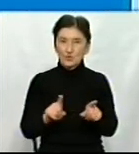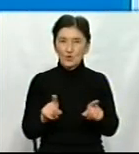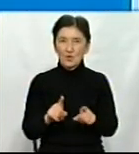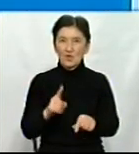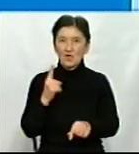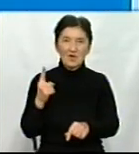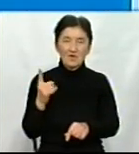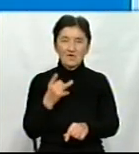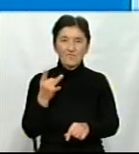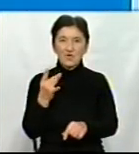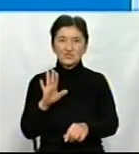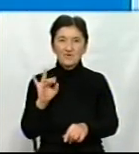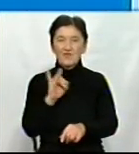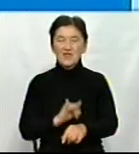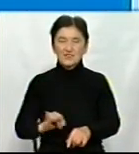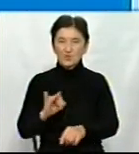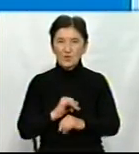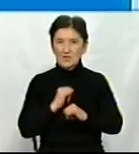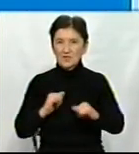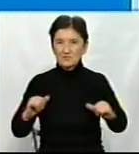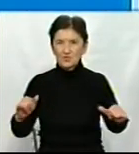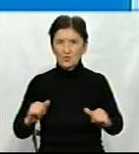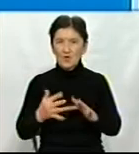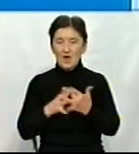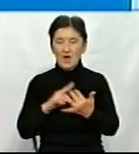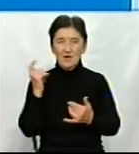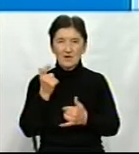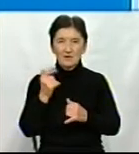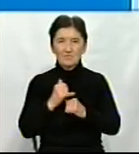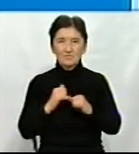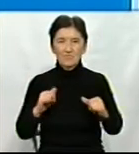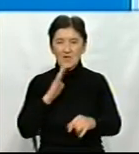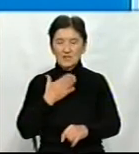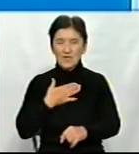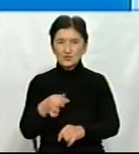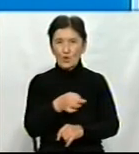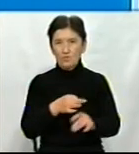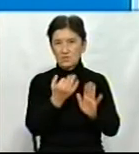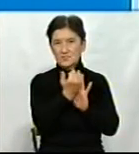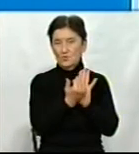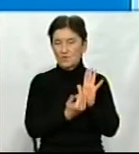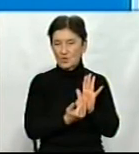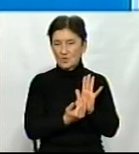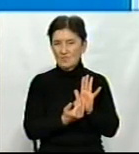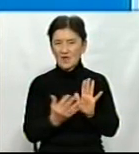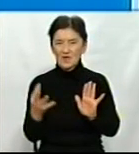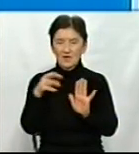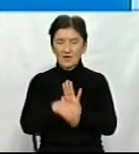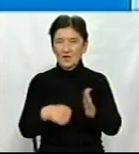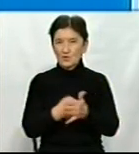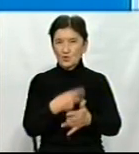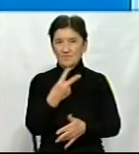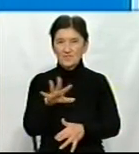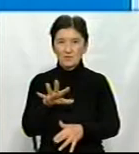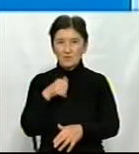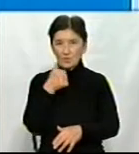вперше в історії під програму розвитку агропромислового виробництва нашу обласну програму розвитку до 2023 року